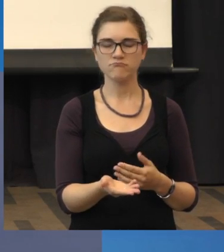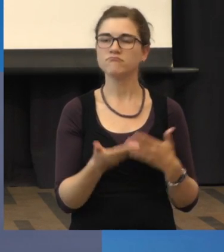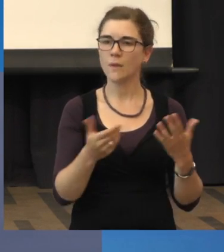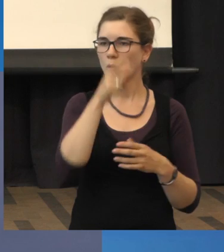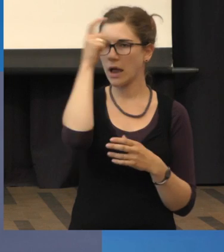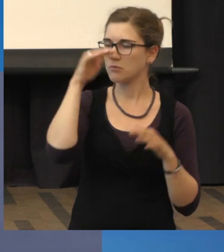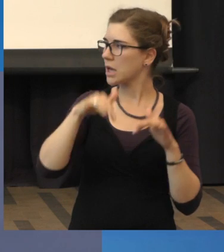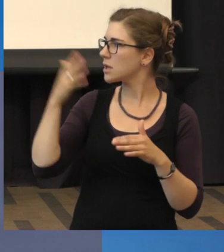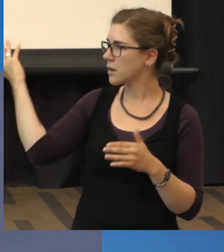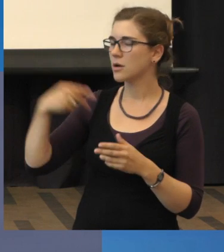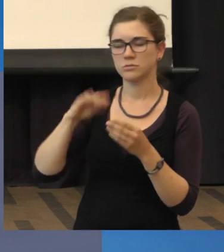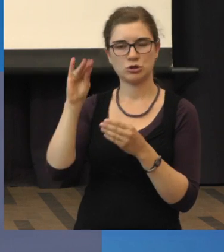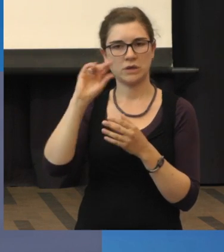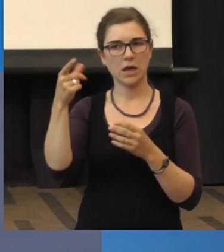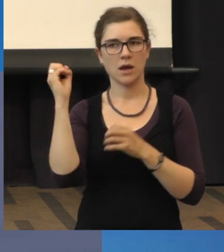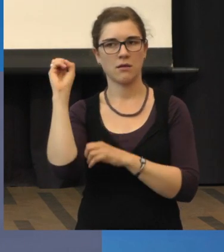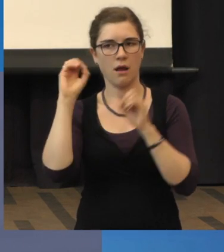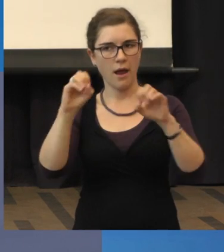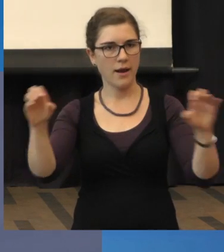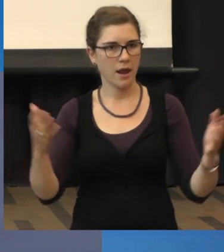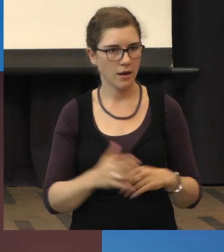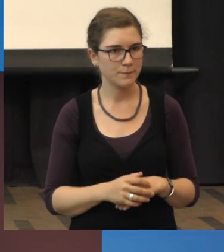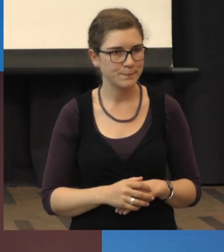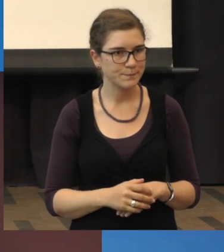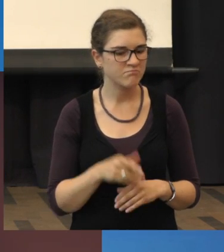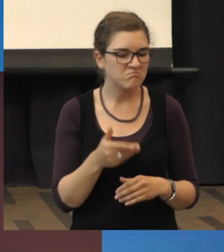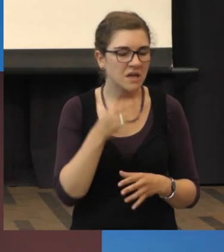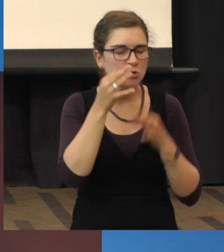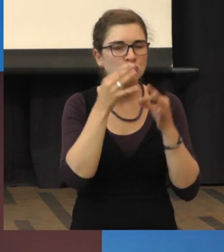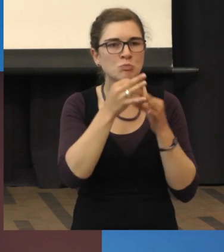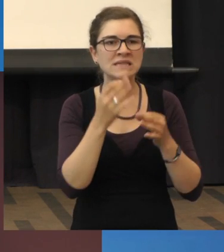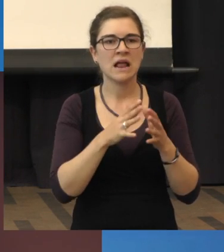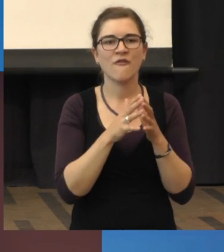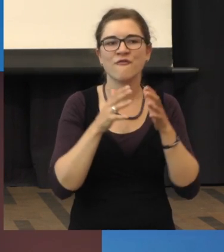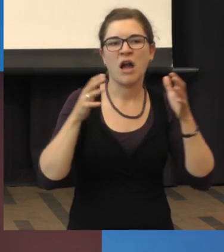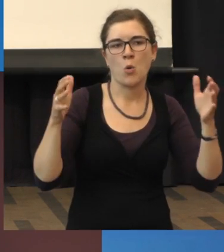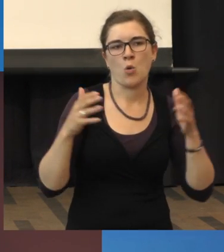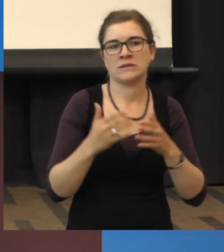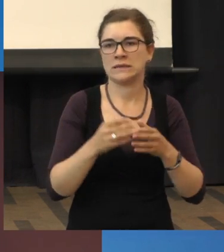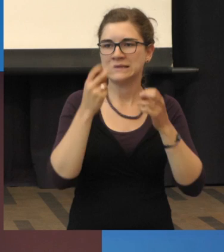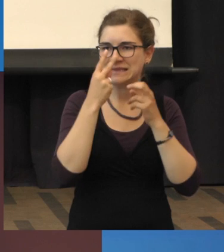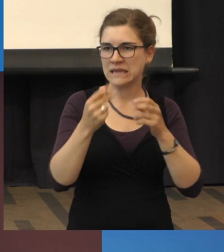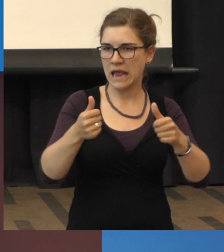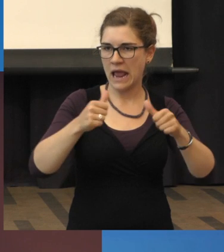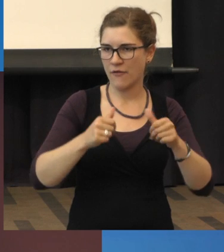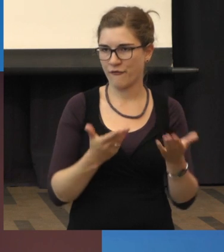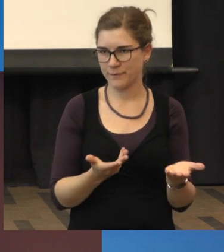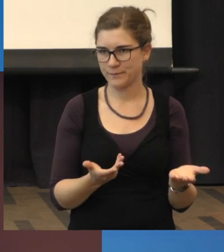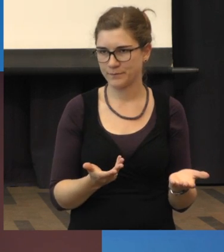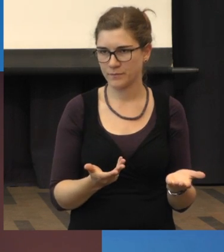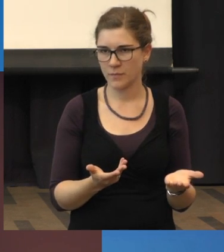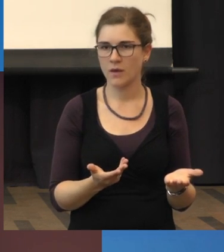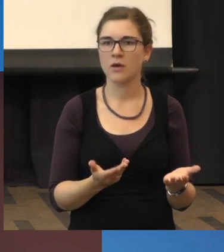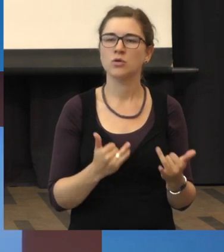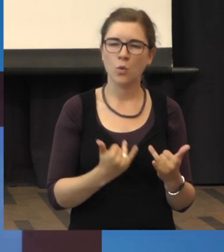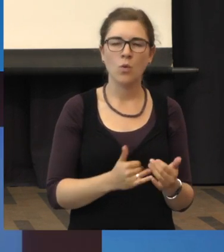einen Experten hier, der das nachher noch im Weiteren mit offen erläutern kann. Es gibt spezielle vergrößernde Sehhilfen, die teilweise sehr